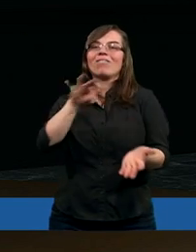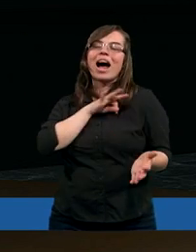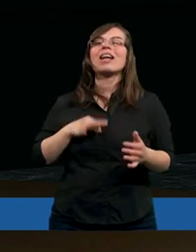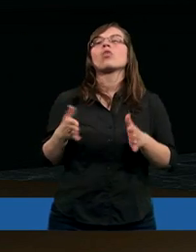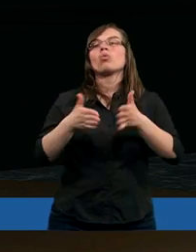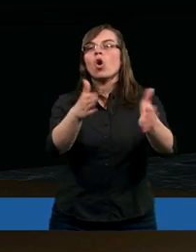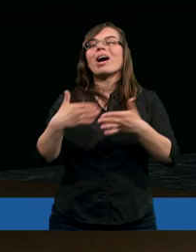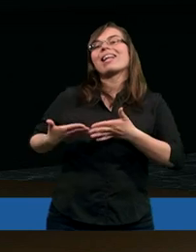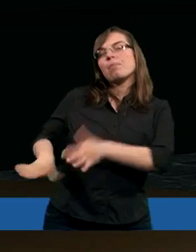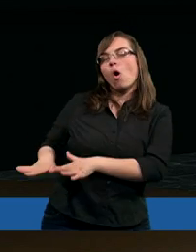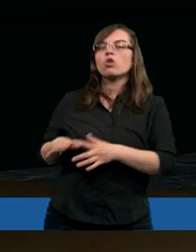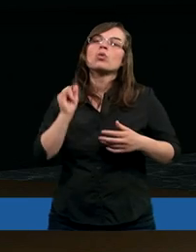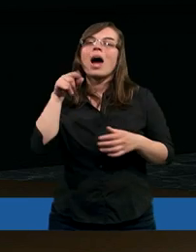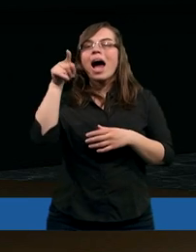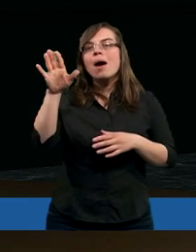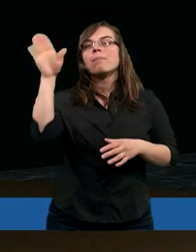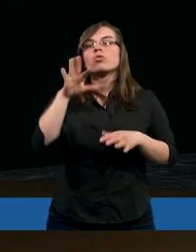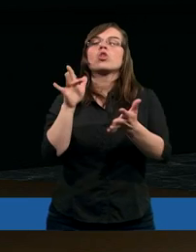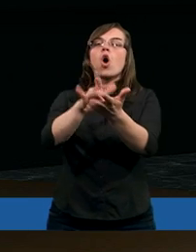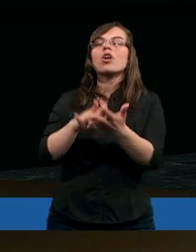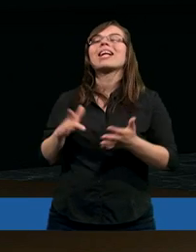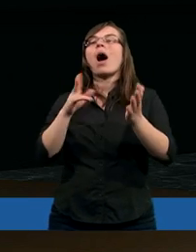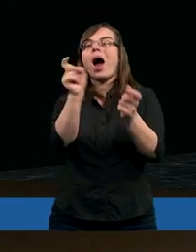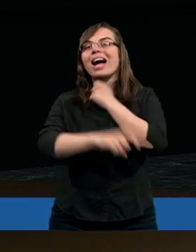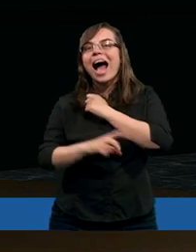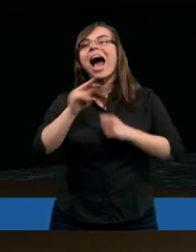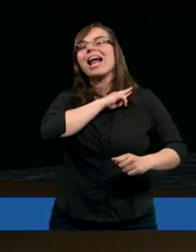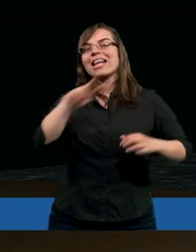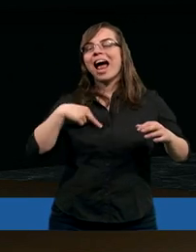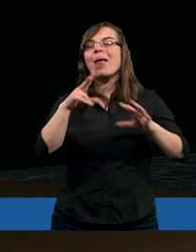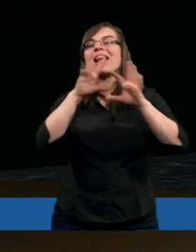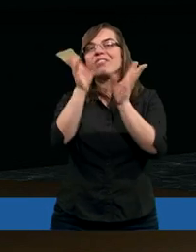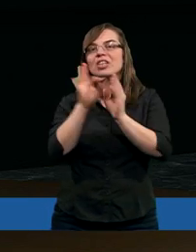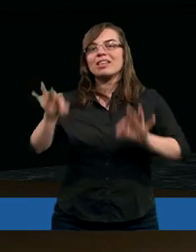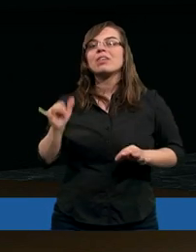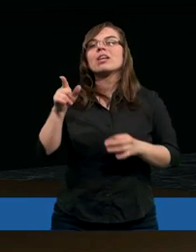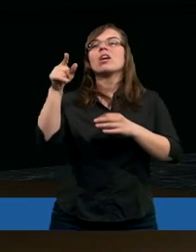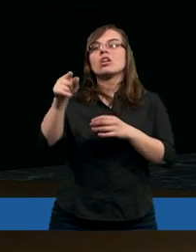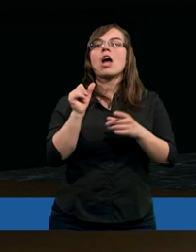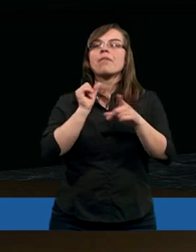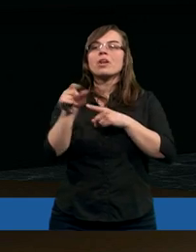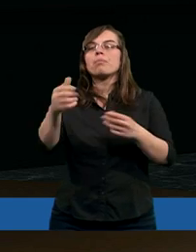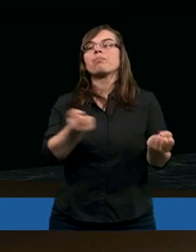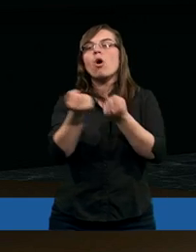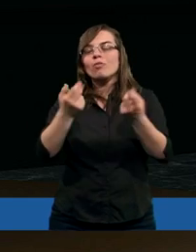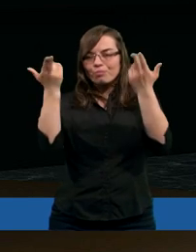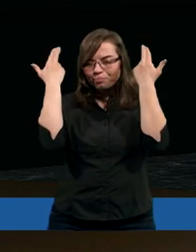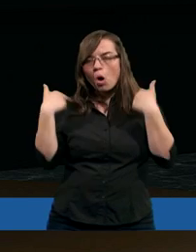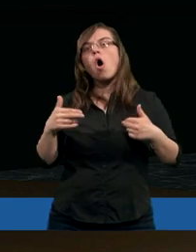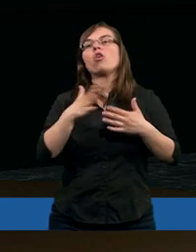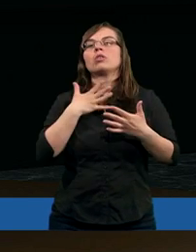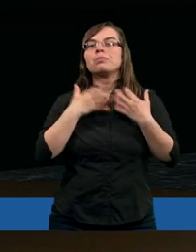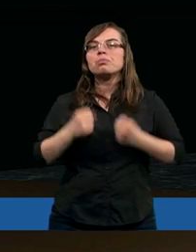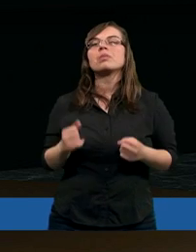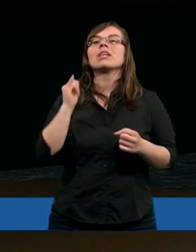własną drogę zboczył, a Pan Jego dotknął karą za winę nas wszystkich. Snęcano się nad Nim, lecz On znosił to w pokorze